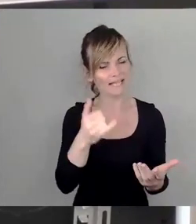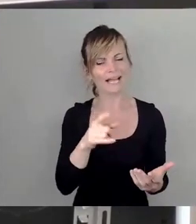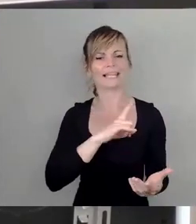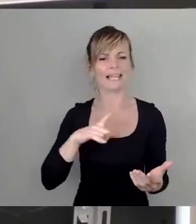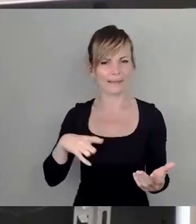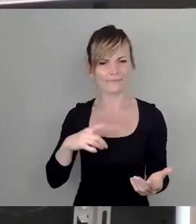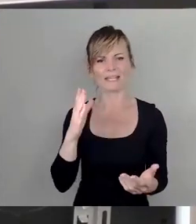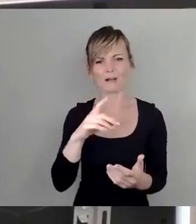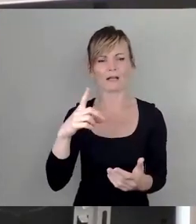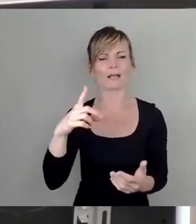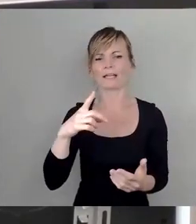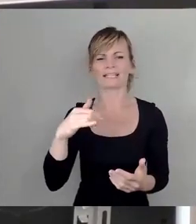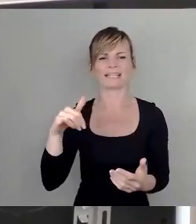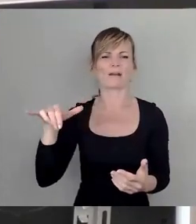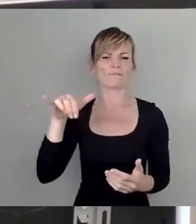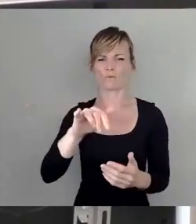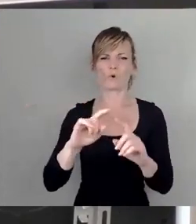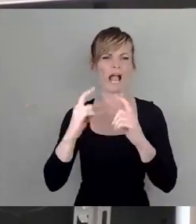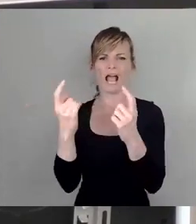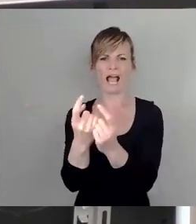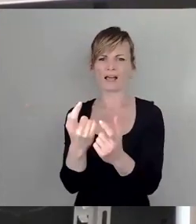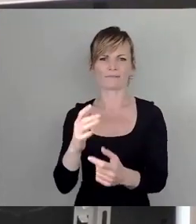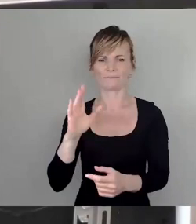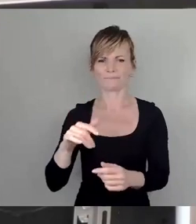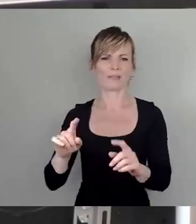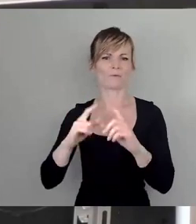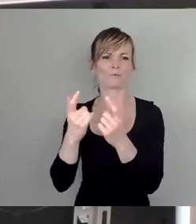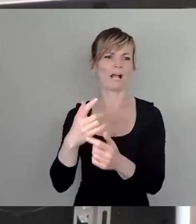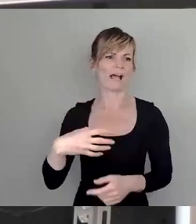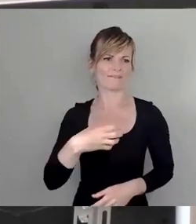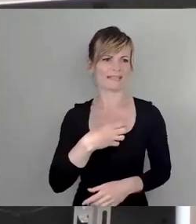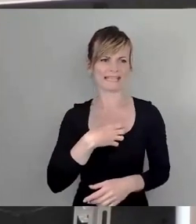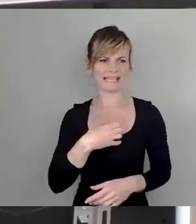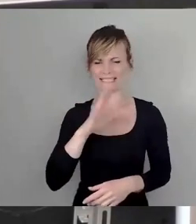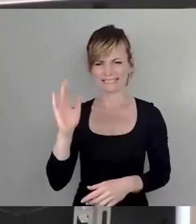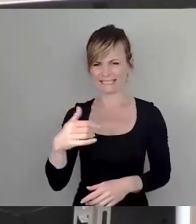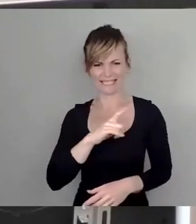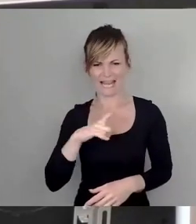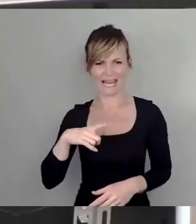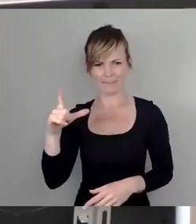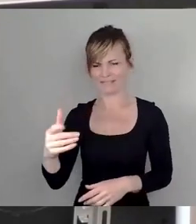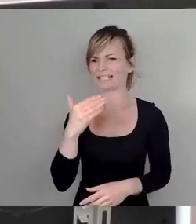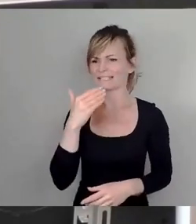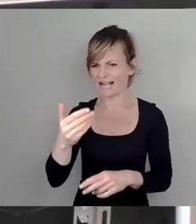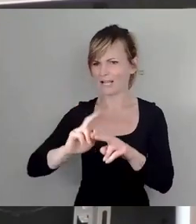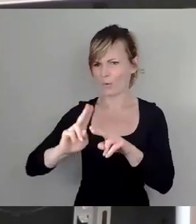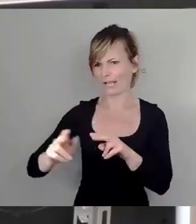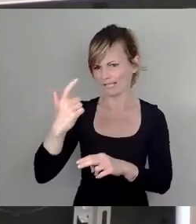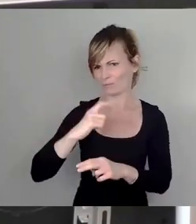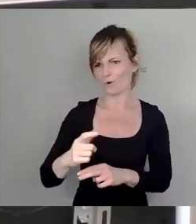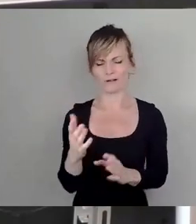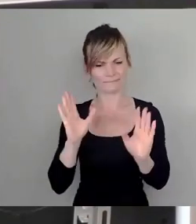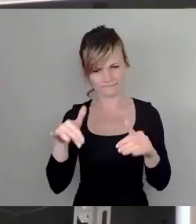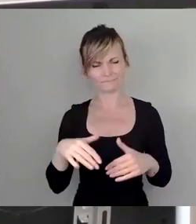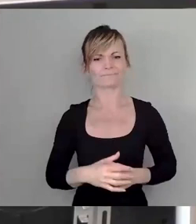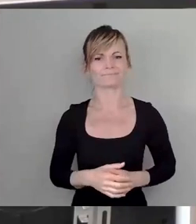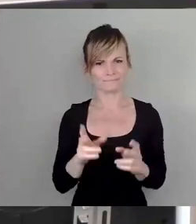nicht Flughafen Leipzig, nein, wir möchten natürlich am Flughafen Dresden bauen. Aber danke für die Korrektur. So ist